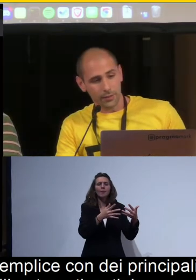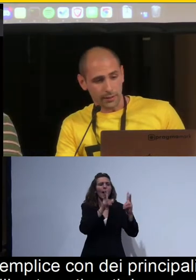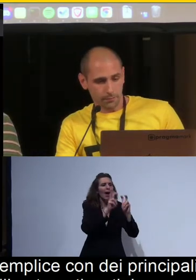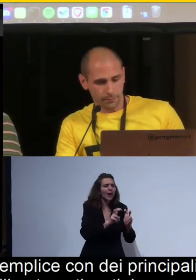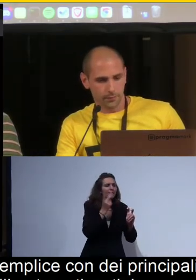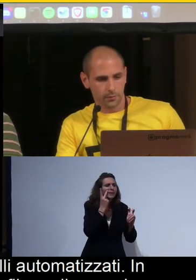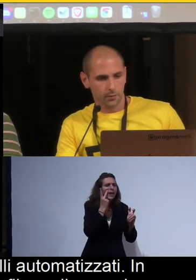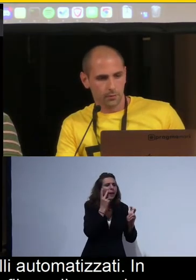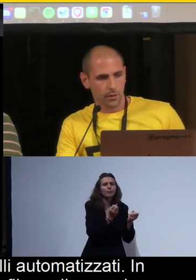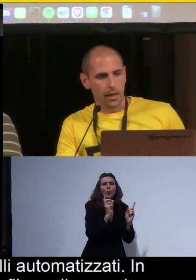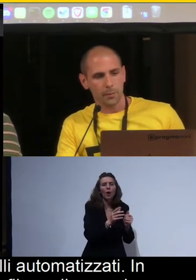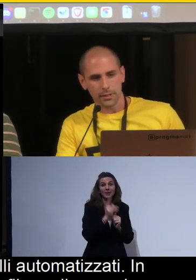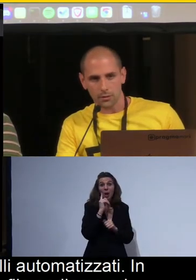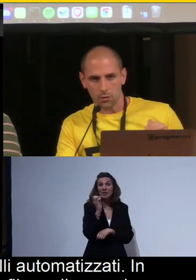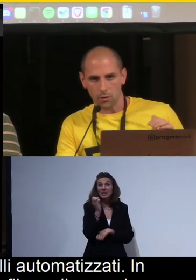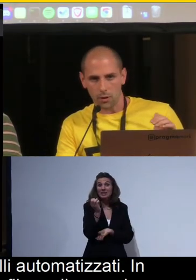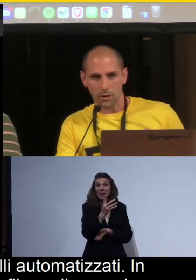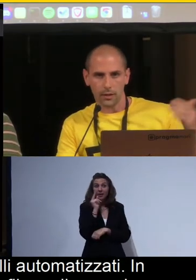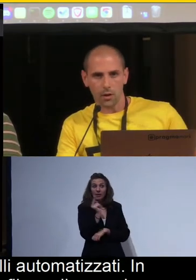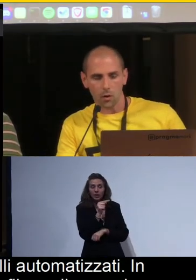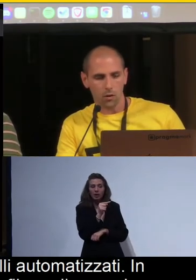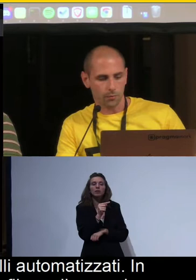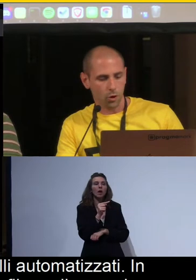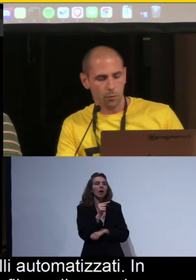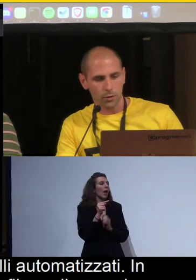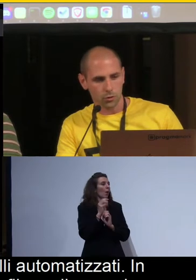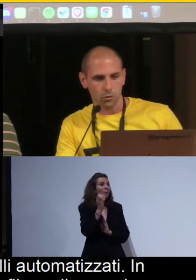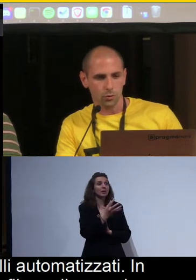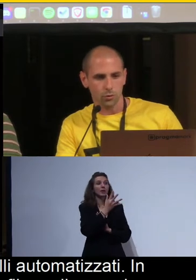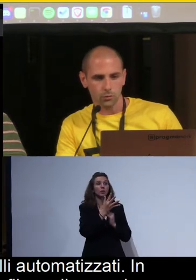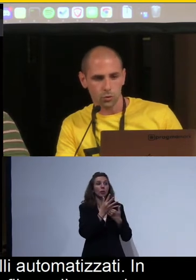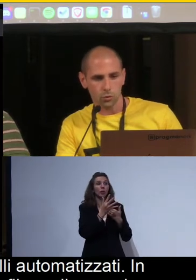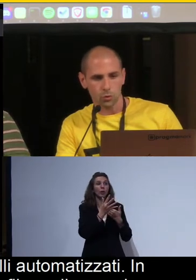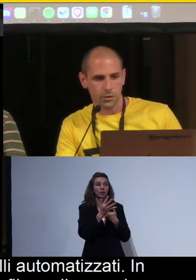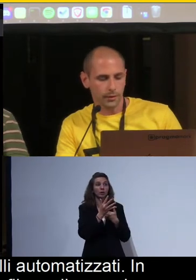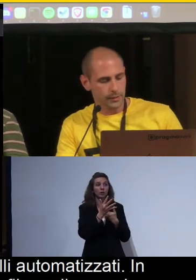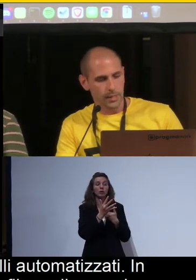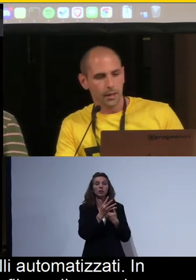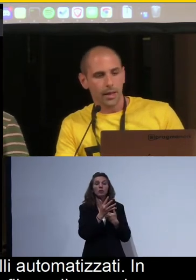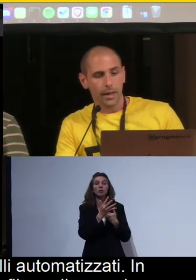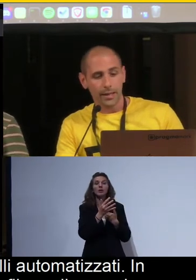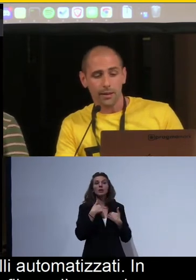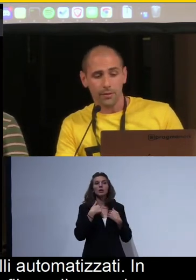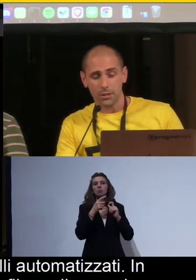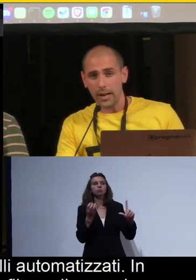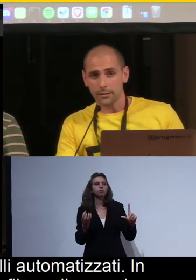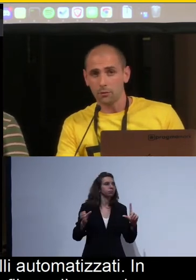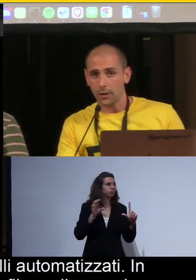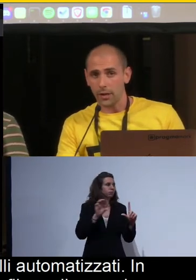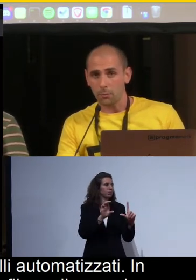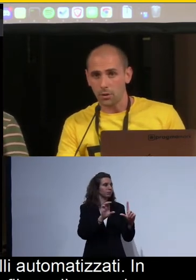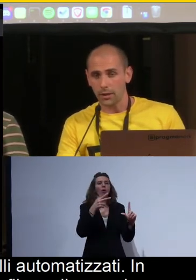slide che vedete è una presentazione che ho messo su un hosting e che viene